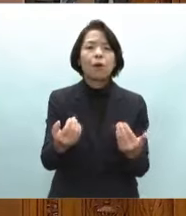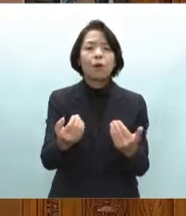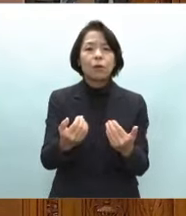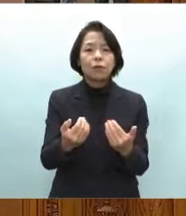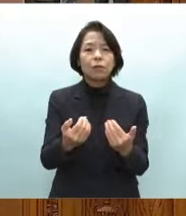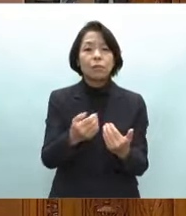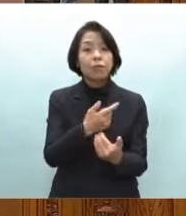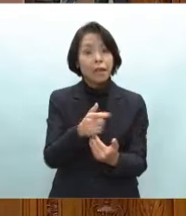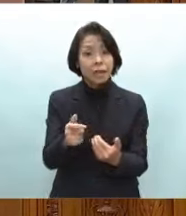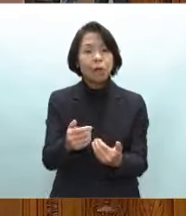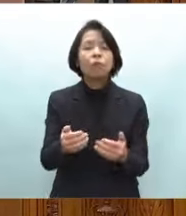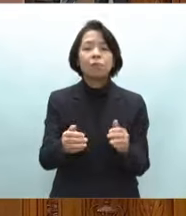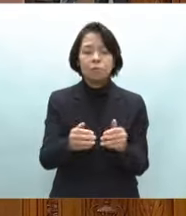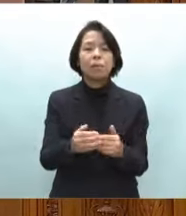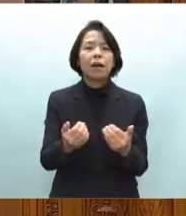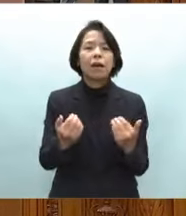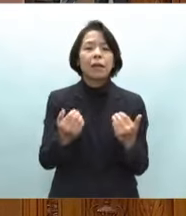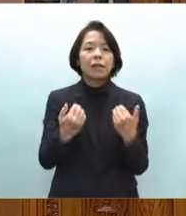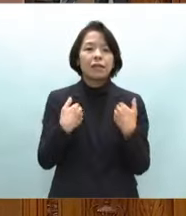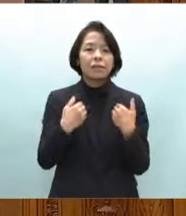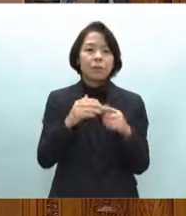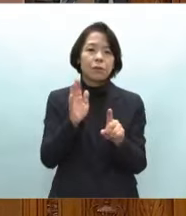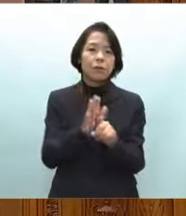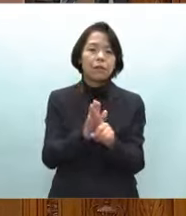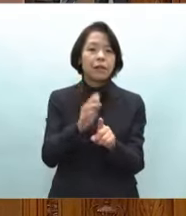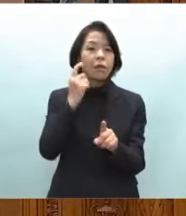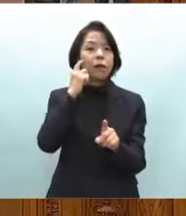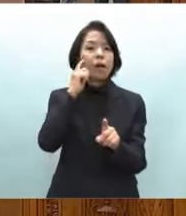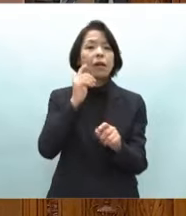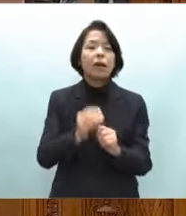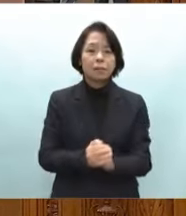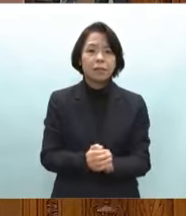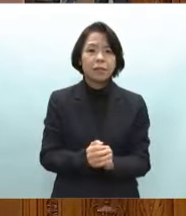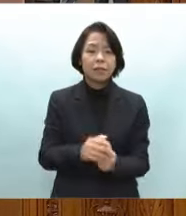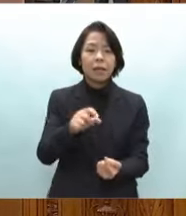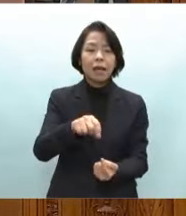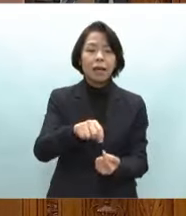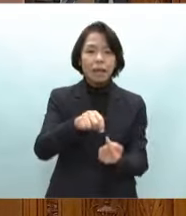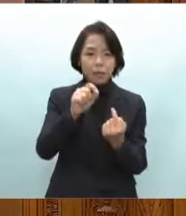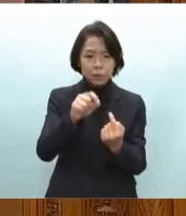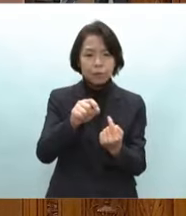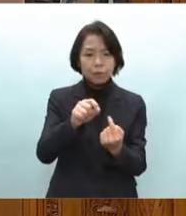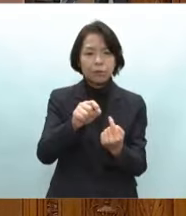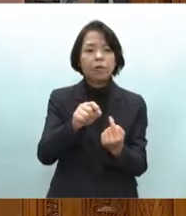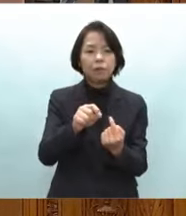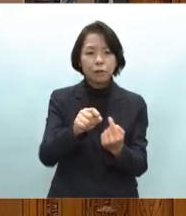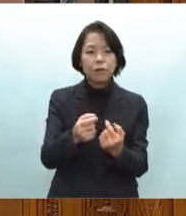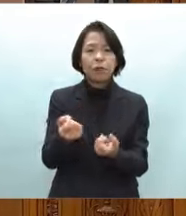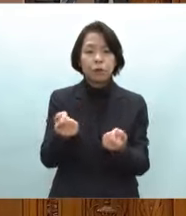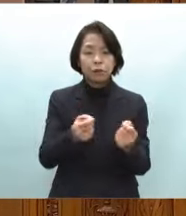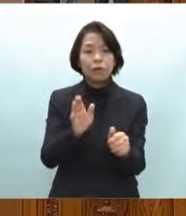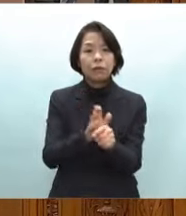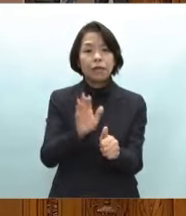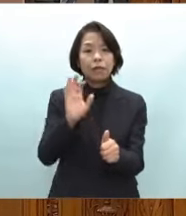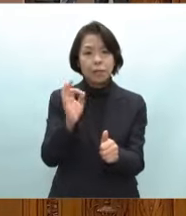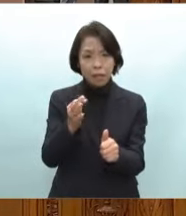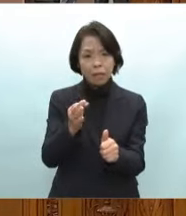援を検討してまいります雇用調整助成金と施策パッケージについてお尋ねがありました